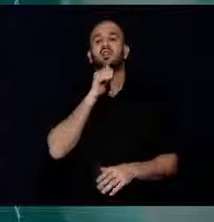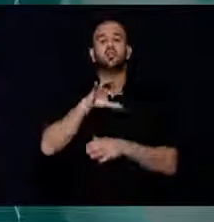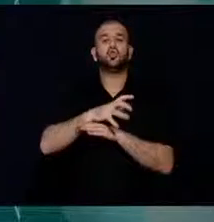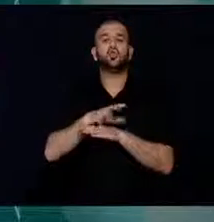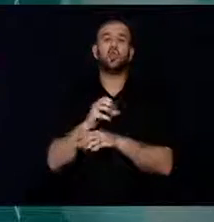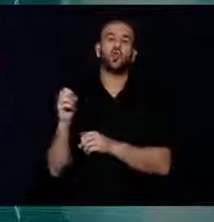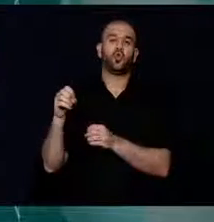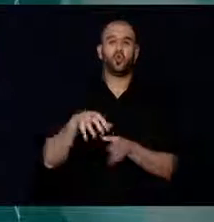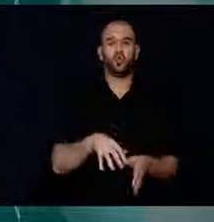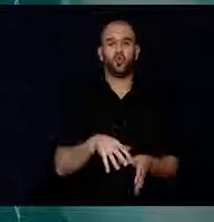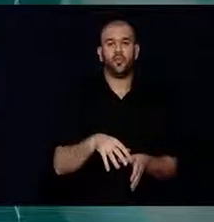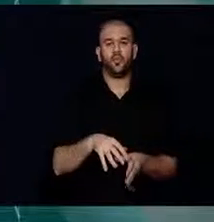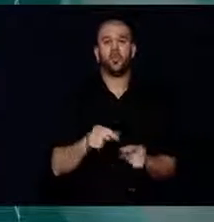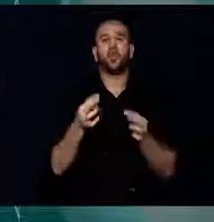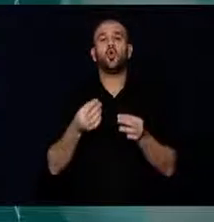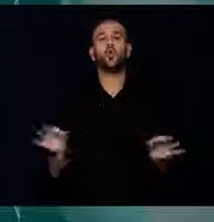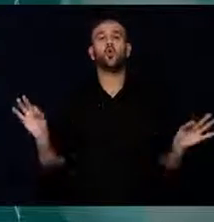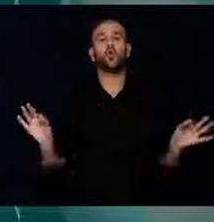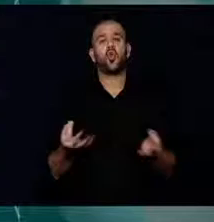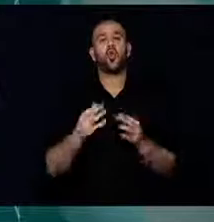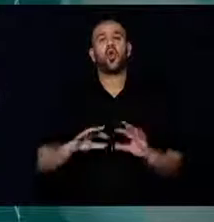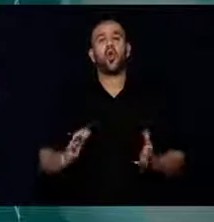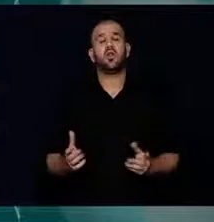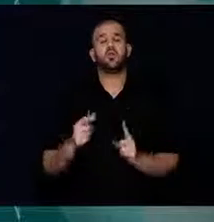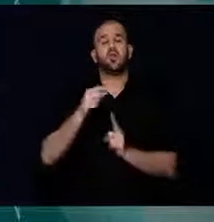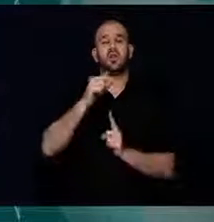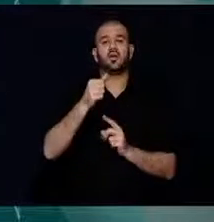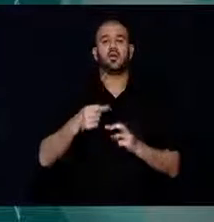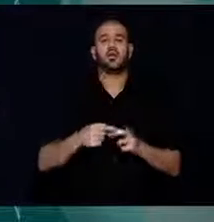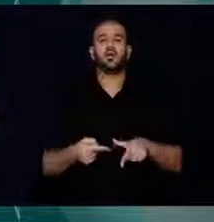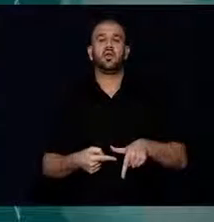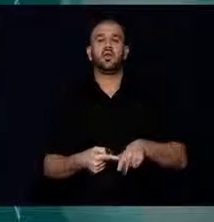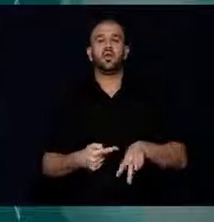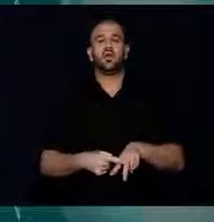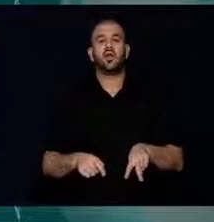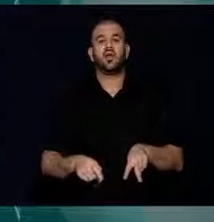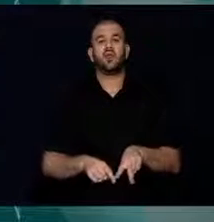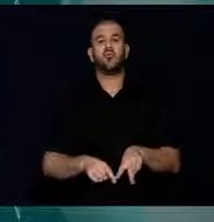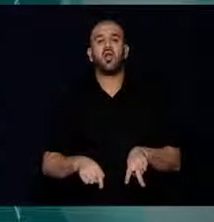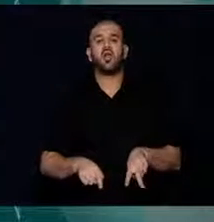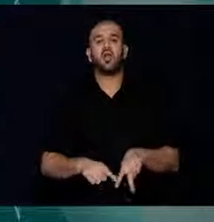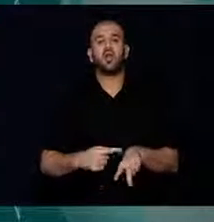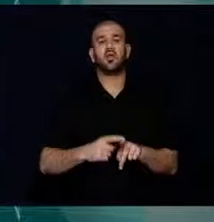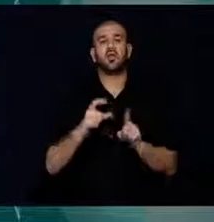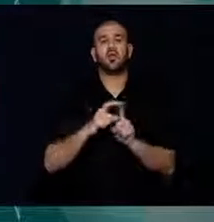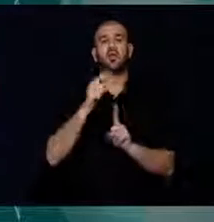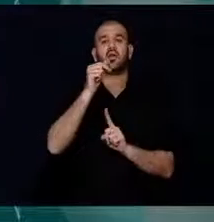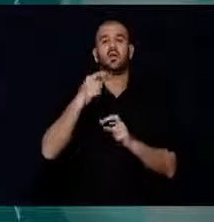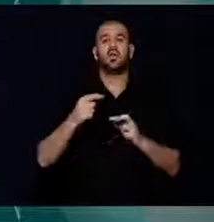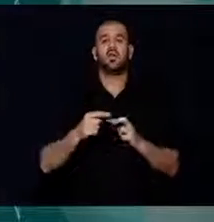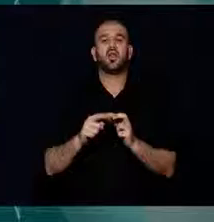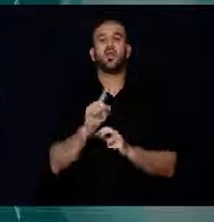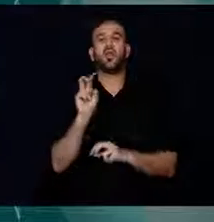rehabilitasyon merkezinden, Bir grup farklı gelişen bireyde gösteri sundu.